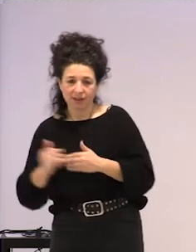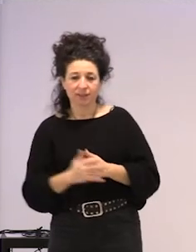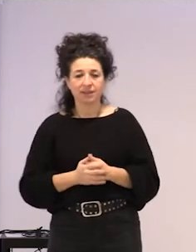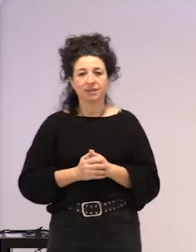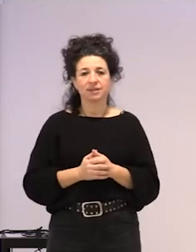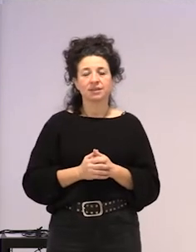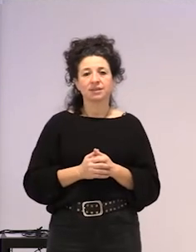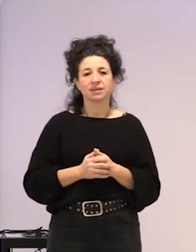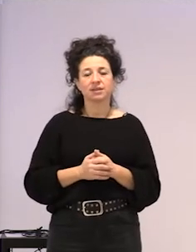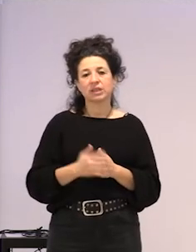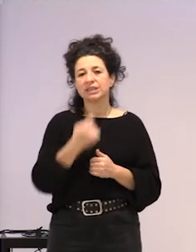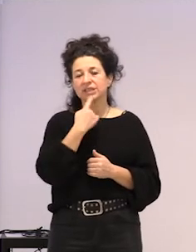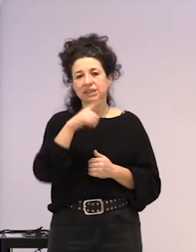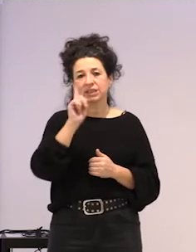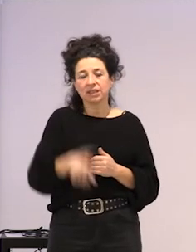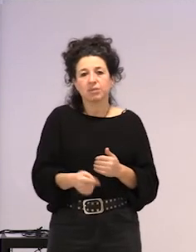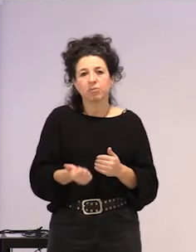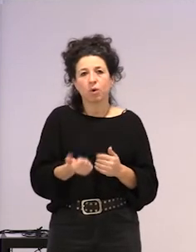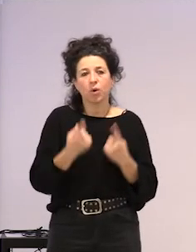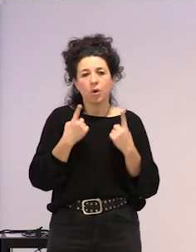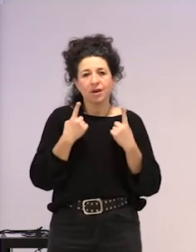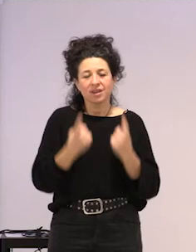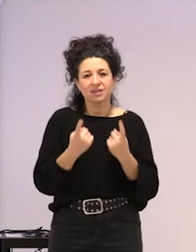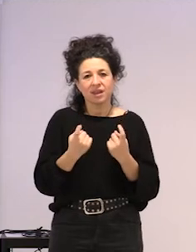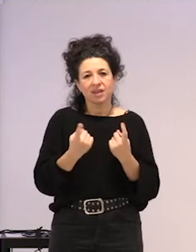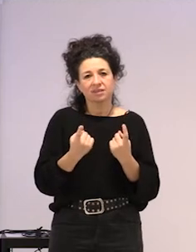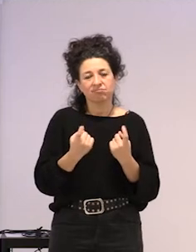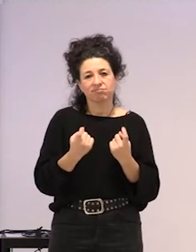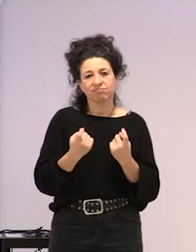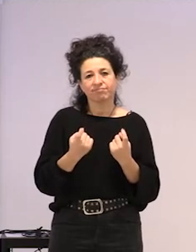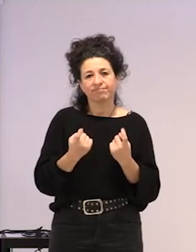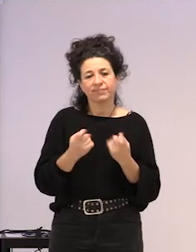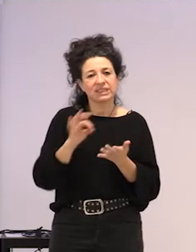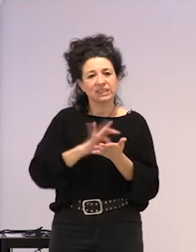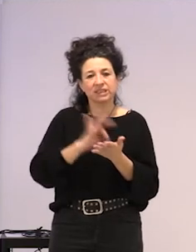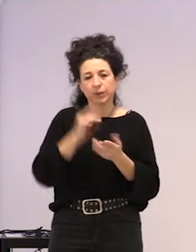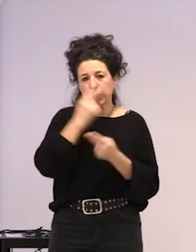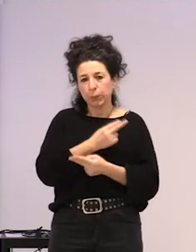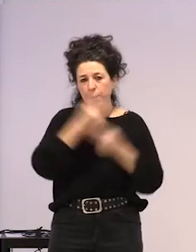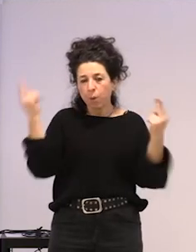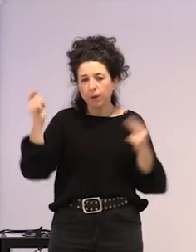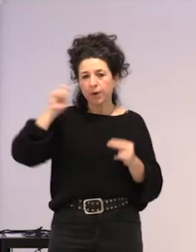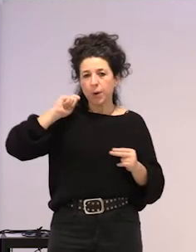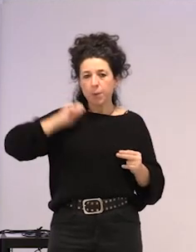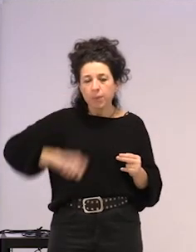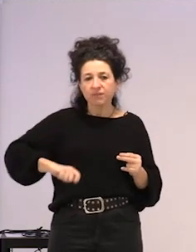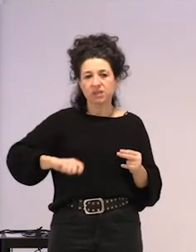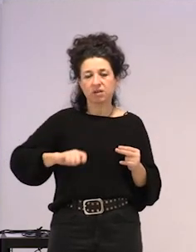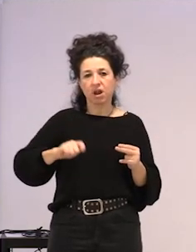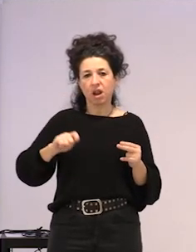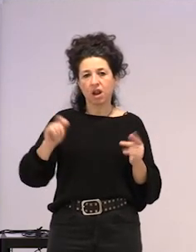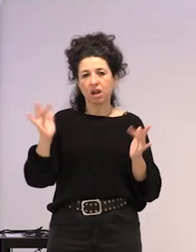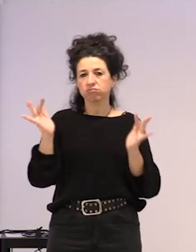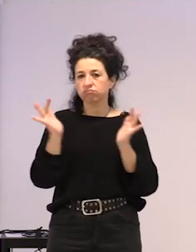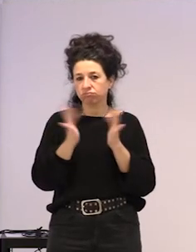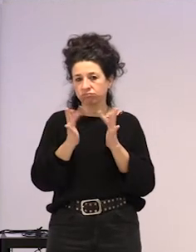bai, haipatzen zuten, ba, beharrezkoa zela, ba, zerbitzu publiko profesional eta duinekin kontatzea,